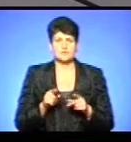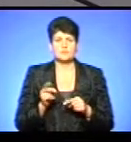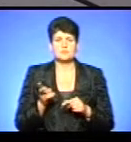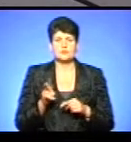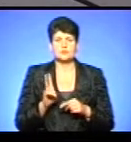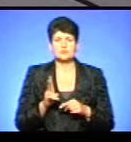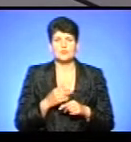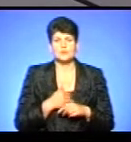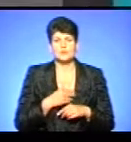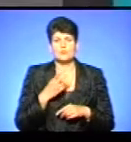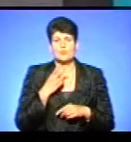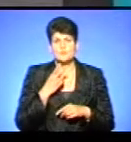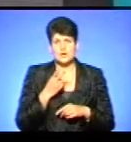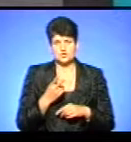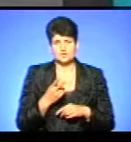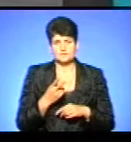хотіли побачити